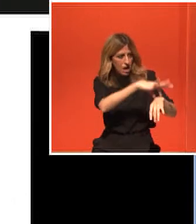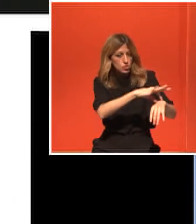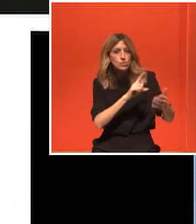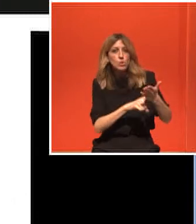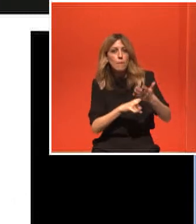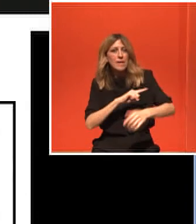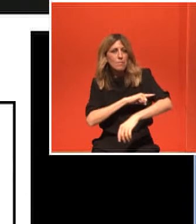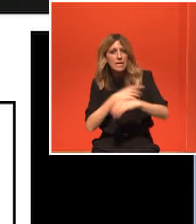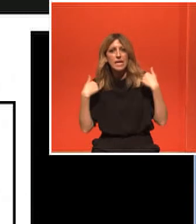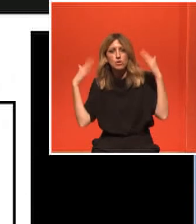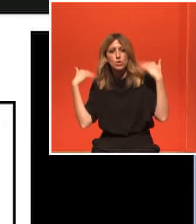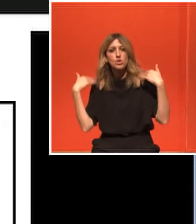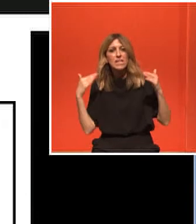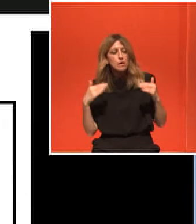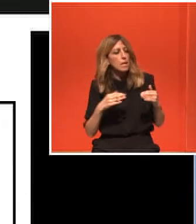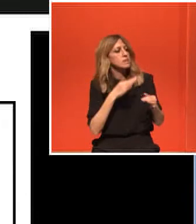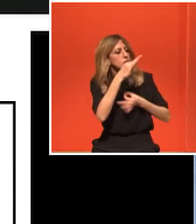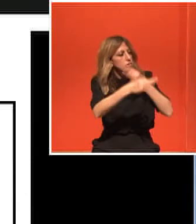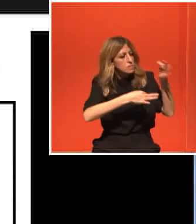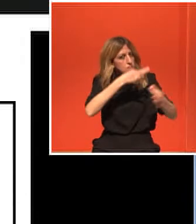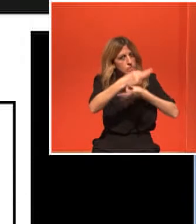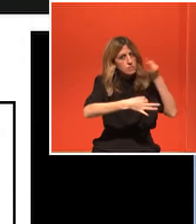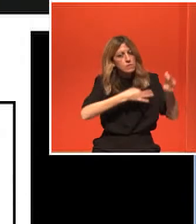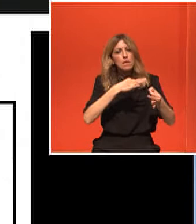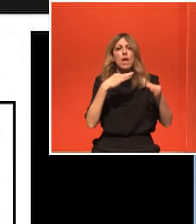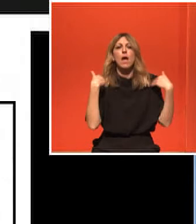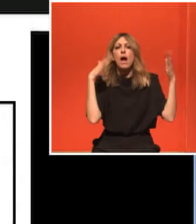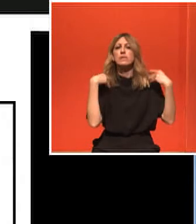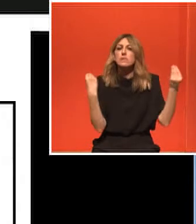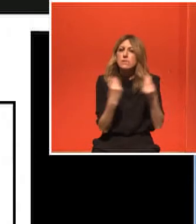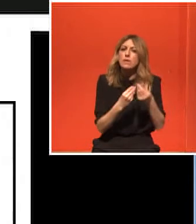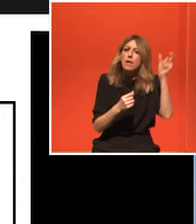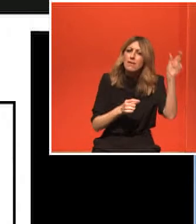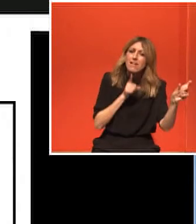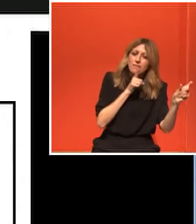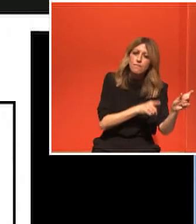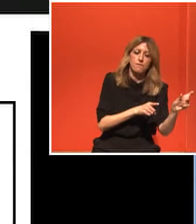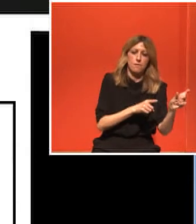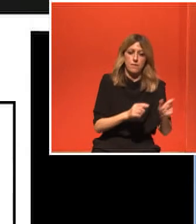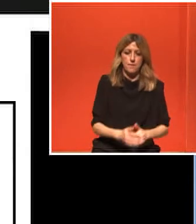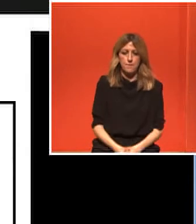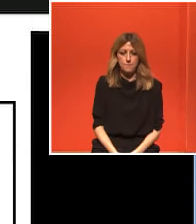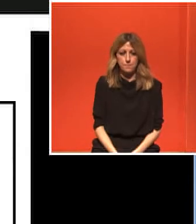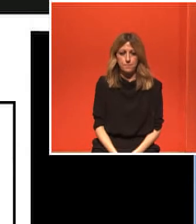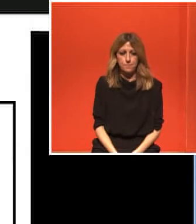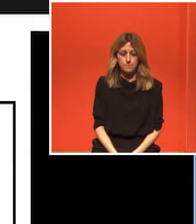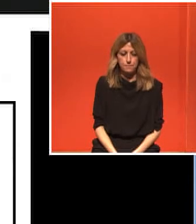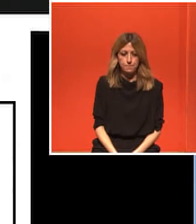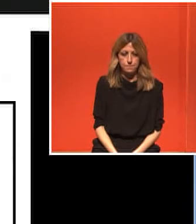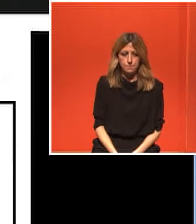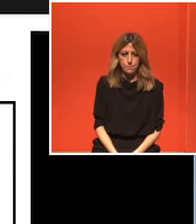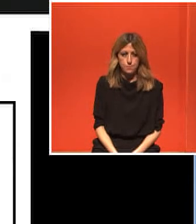εξατομικευμένα. Τώρα, για τον προσδυρισμό όλων αυτών των φρέσχων σήμερα, η πειραματική